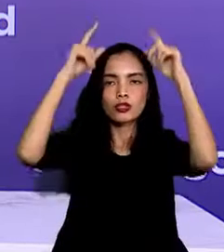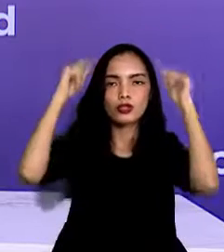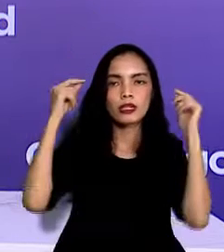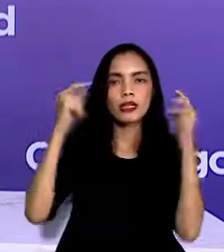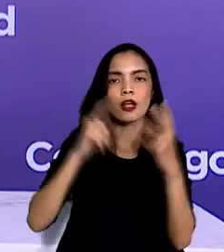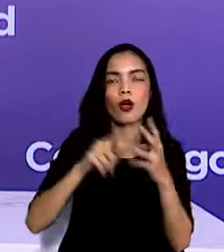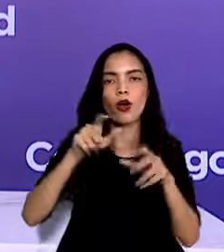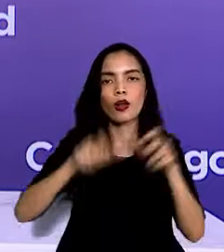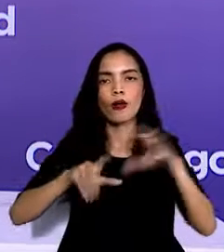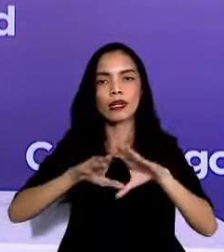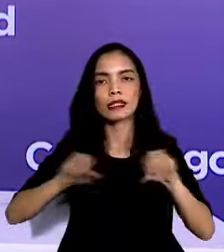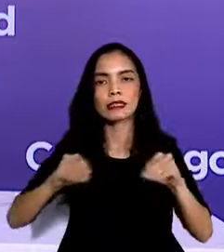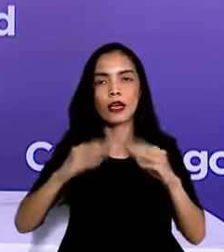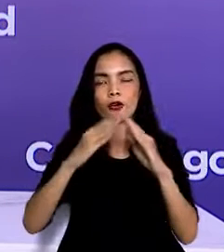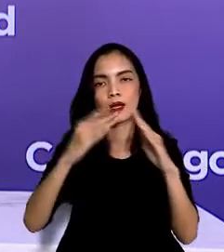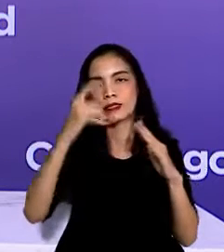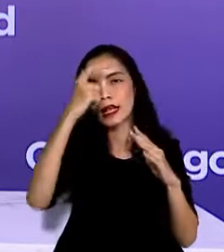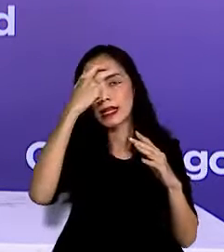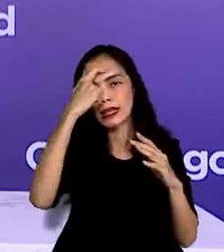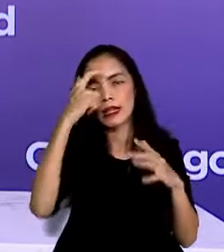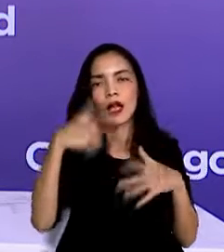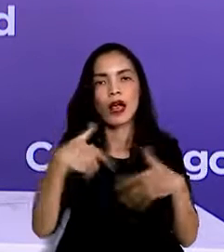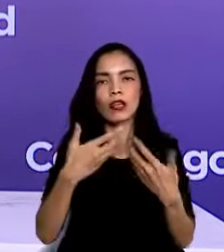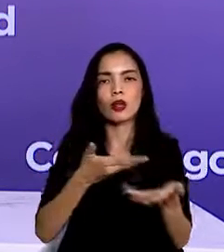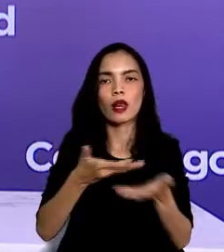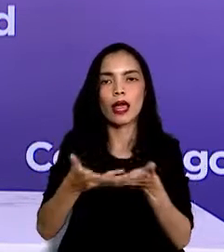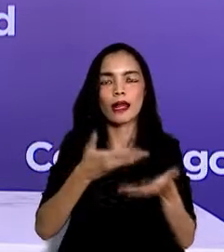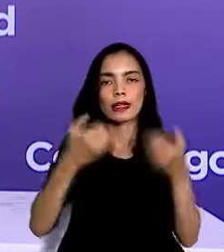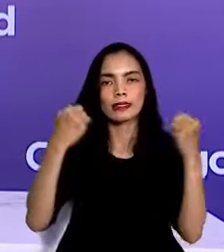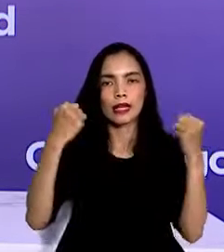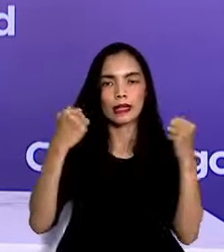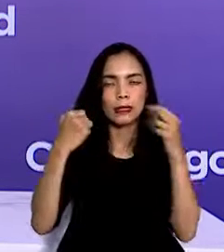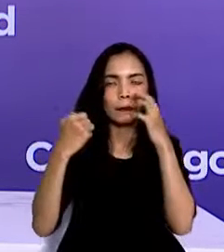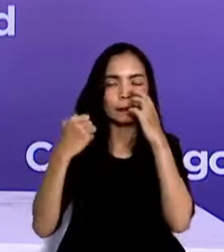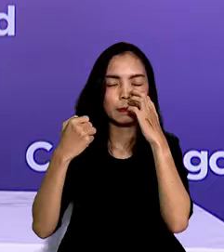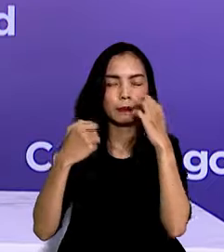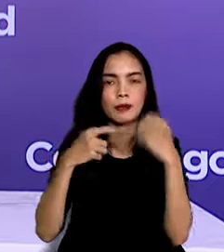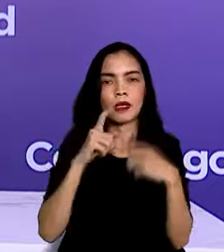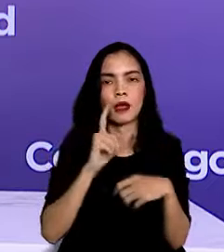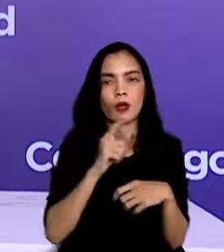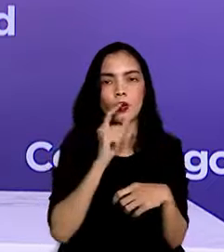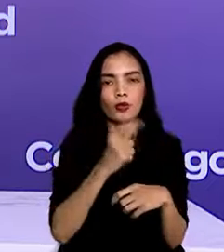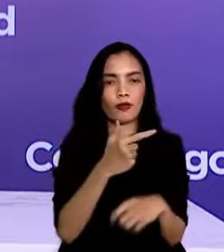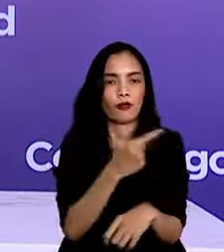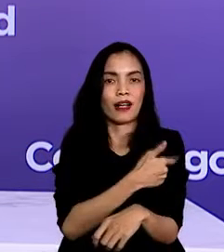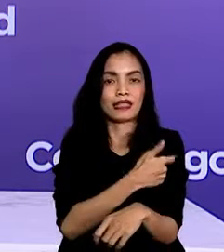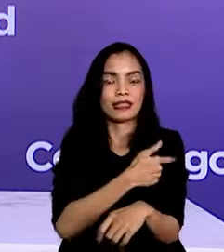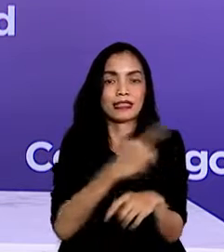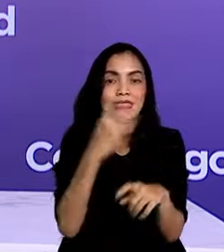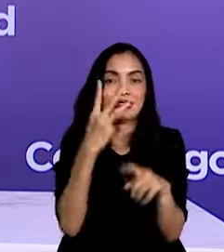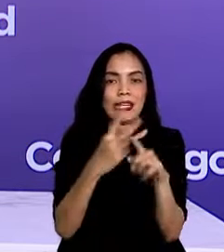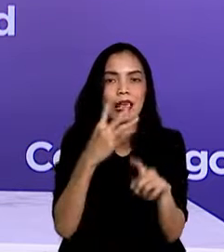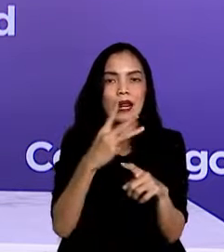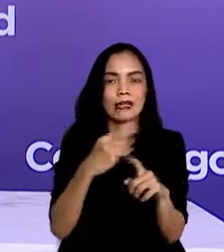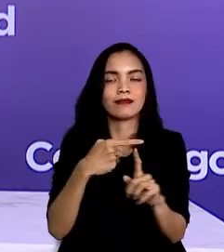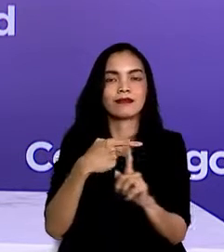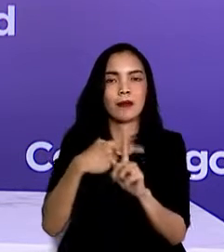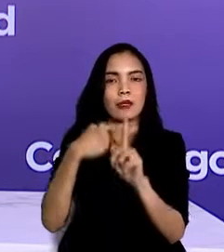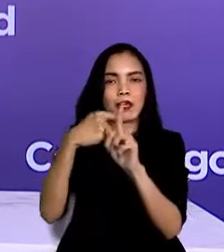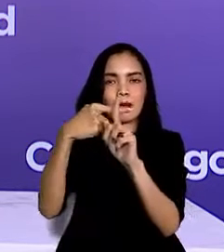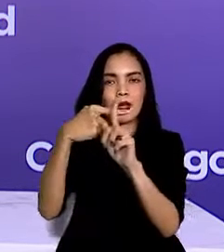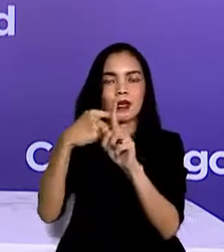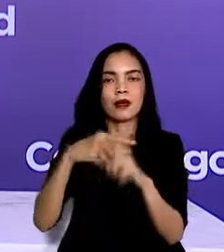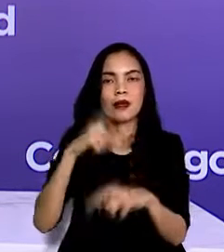penunjang yang bekerja di fasilitas pelayanan kesehatan yang akan mendapatkan vaksinasi dosis ketiga akan terus bertambah